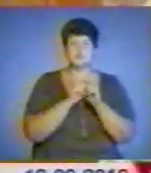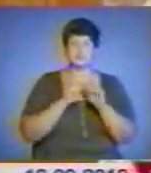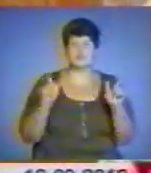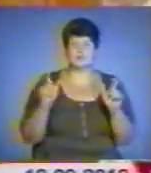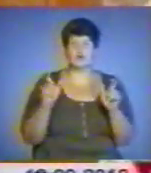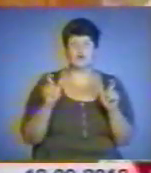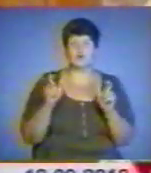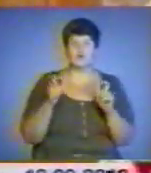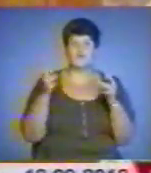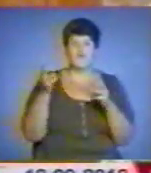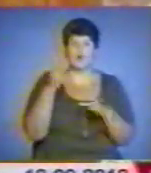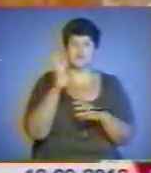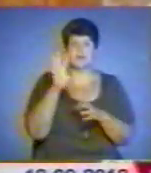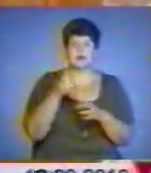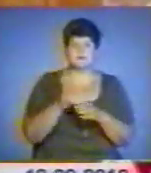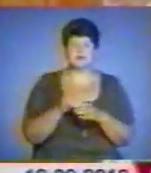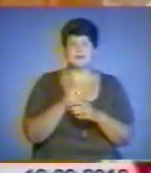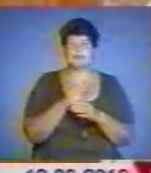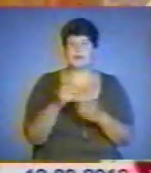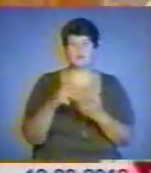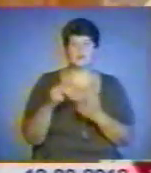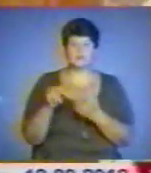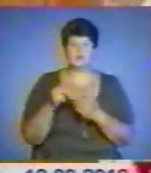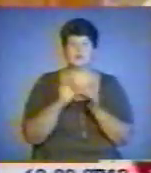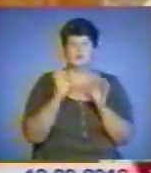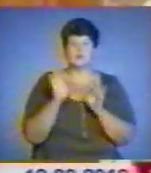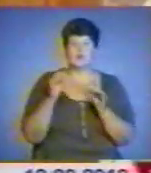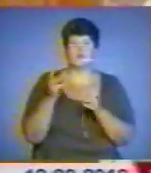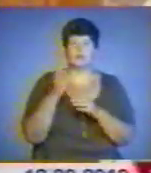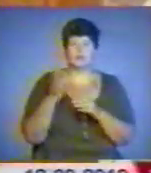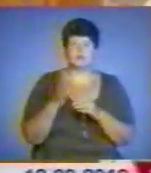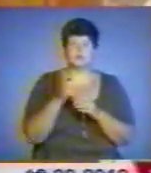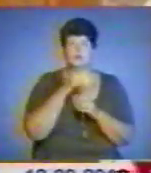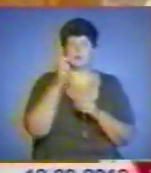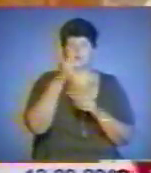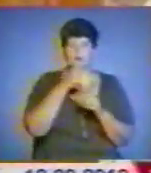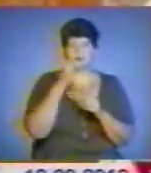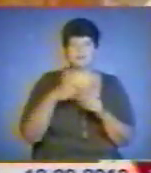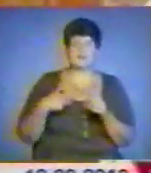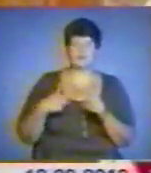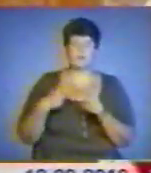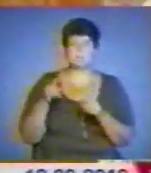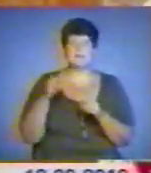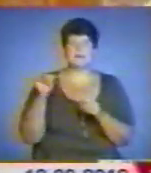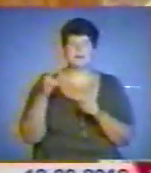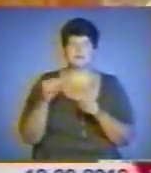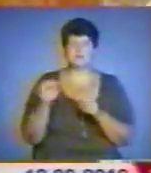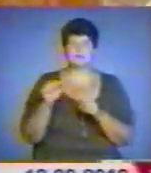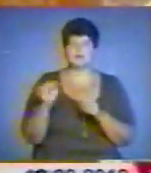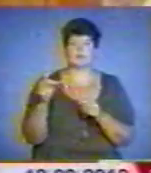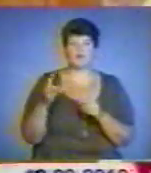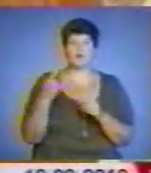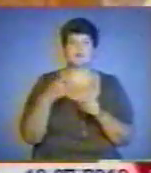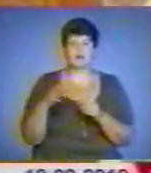не придбано жодного вогнегасника протягом року в Заліщицькому, Підгаєцькому, Теребулянському районах. Хоча школи